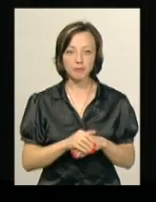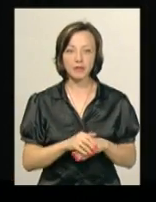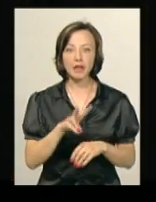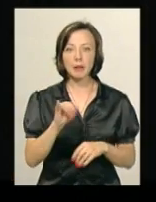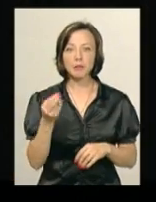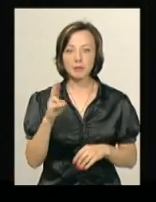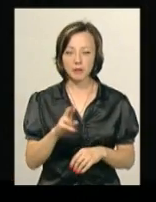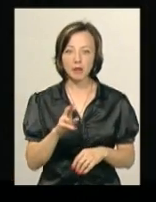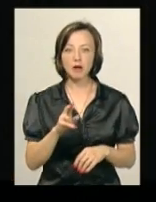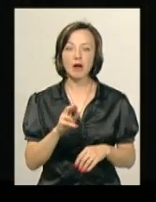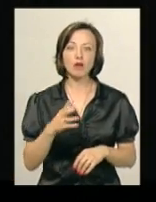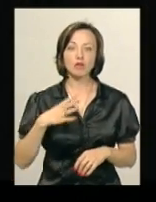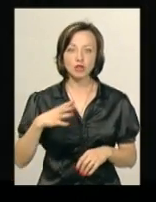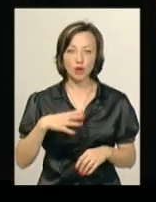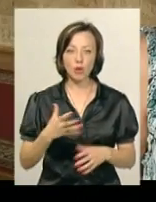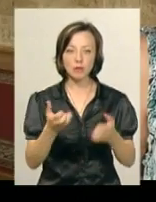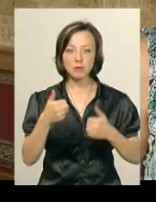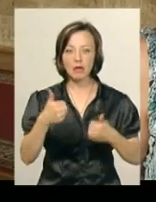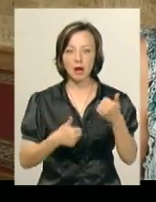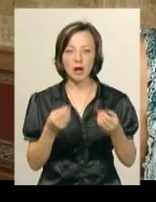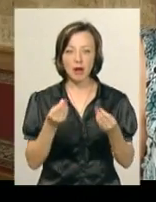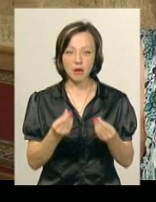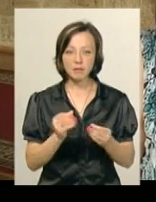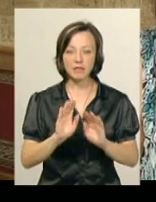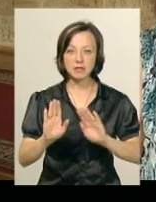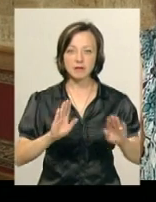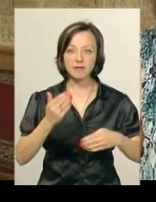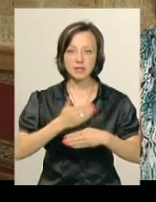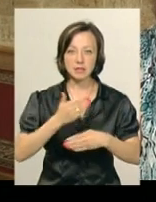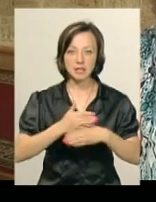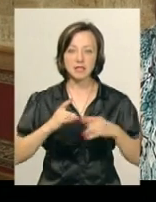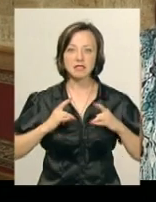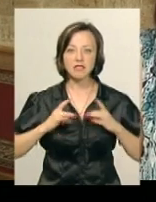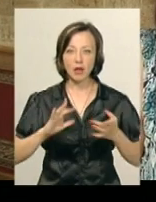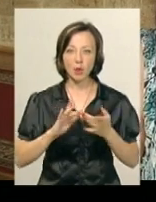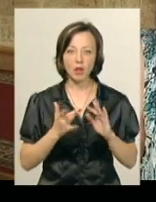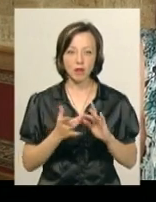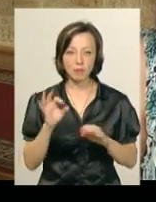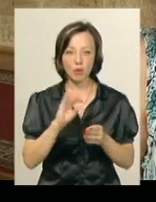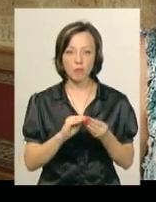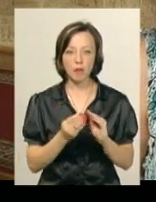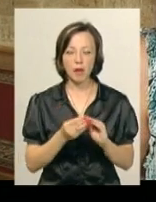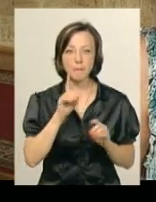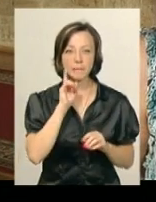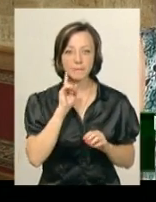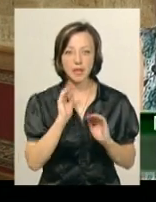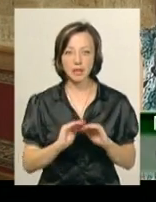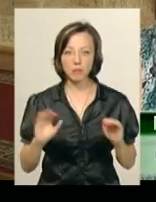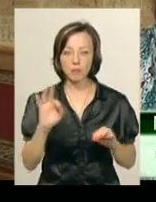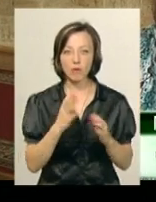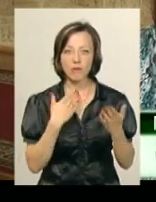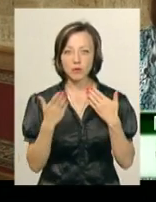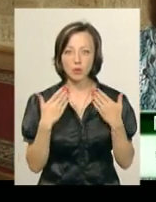президента України на постановку вистави за твором Марини Бортник-Голеватої «Свято онлайн». Це проблеми підлітків, про